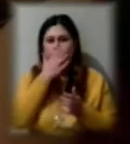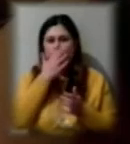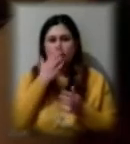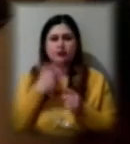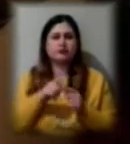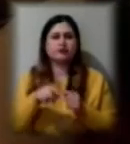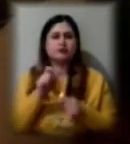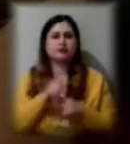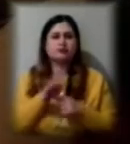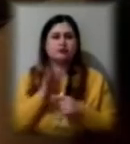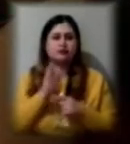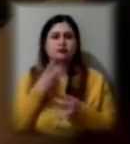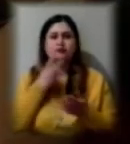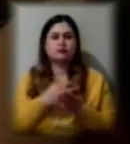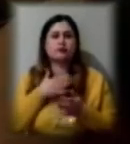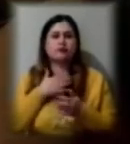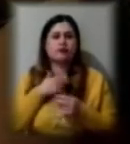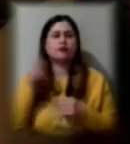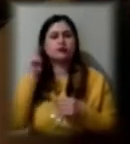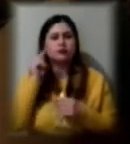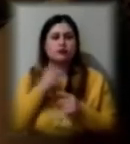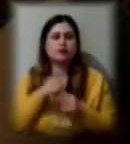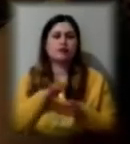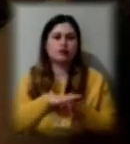будуть бачити мої учні і виконувати його.